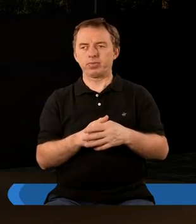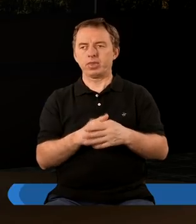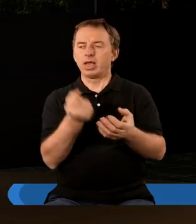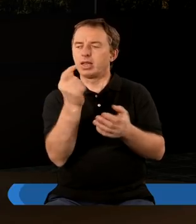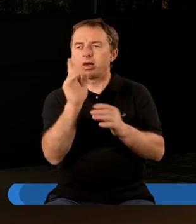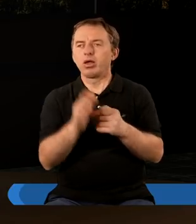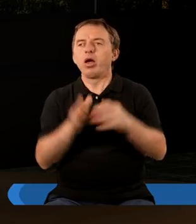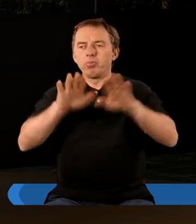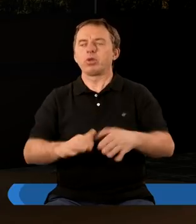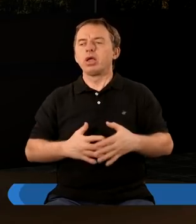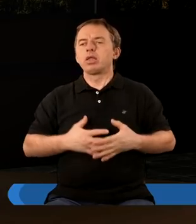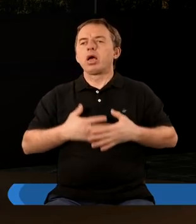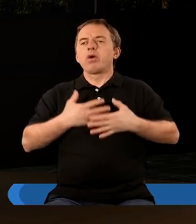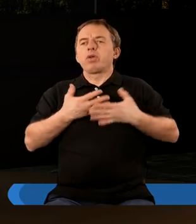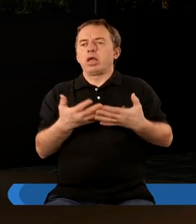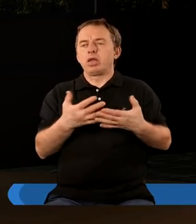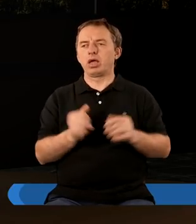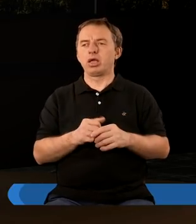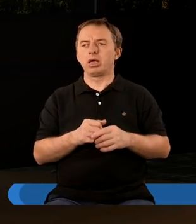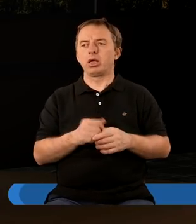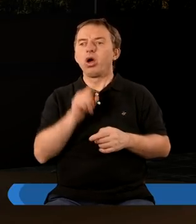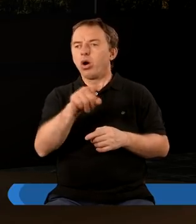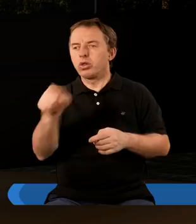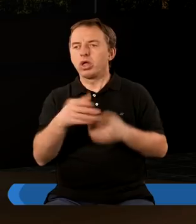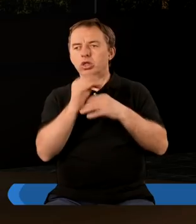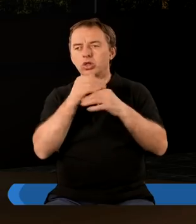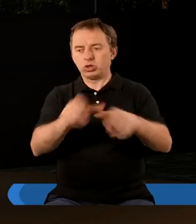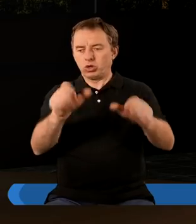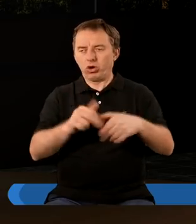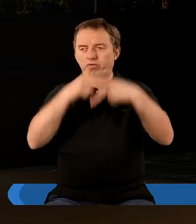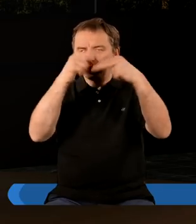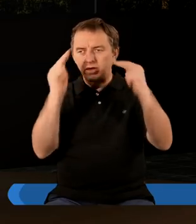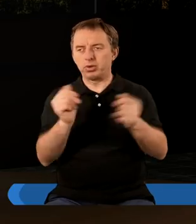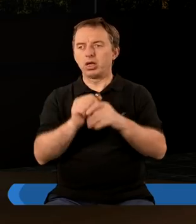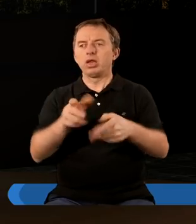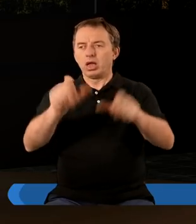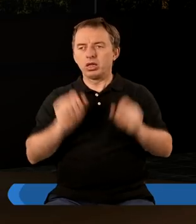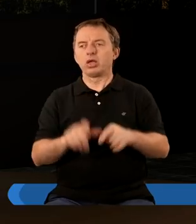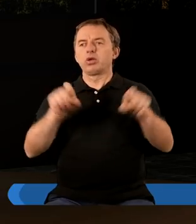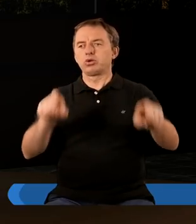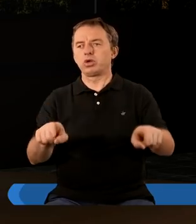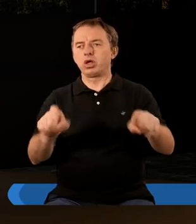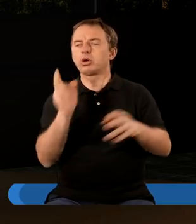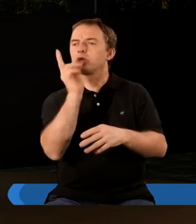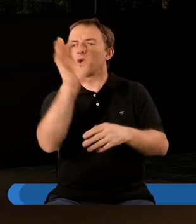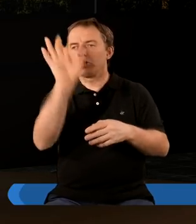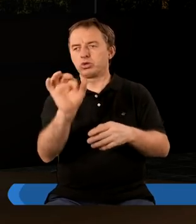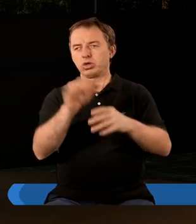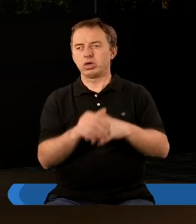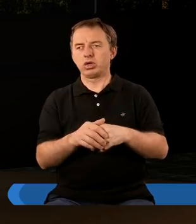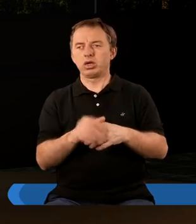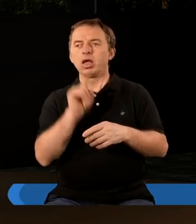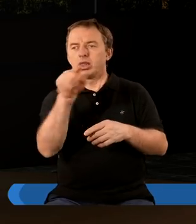I zaraz popadłem w zachwycenie. A oto tron stał w niebie, na tronie zaś siedział ktoś.